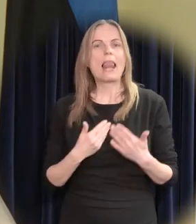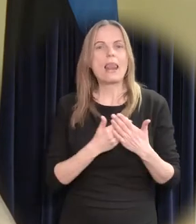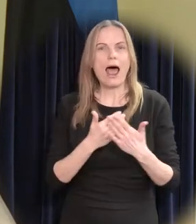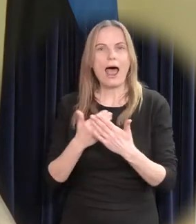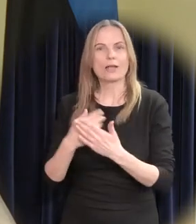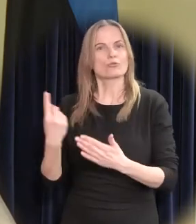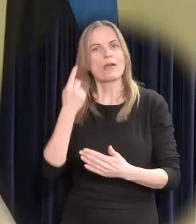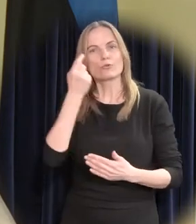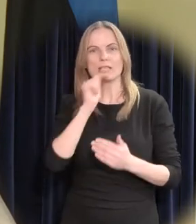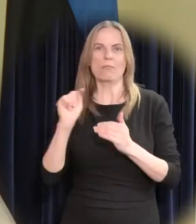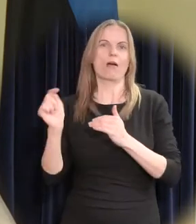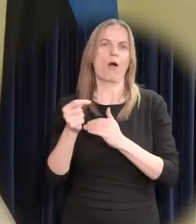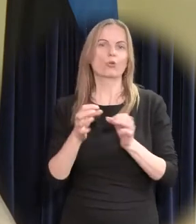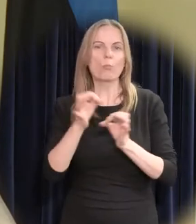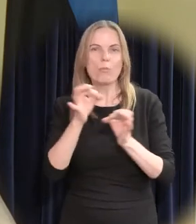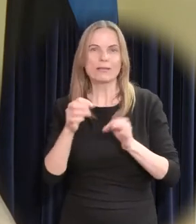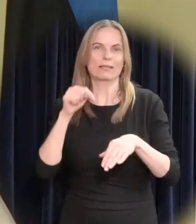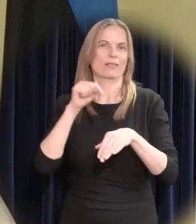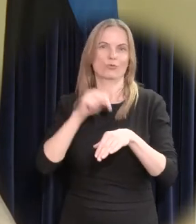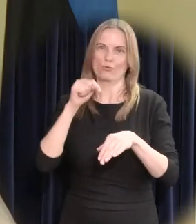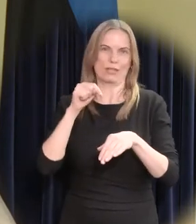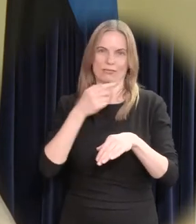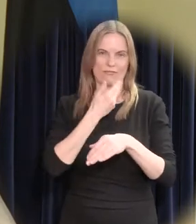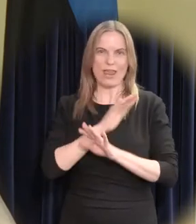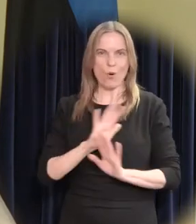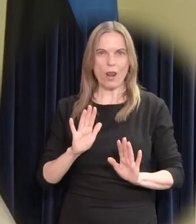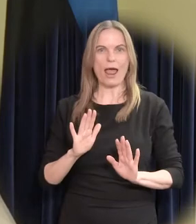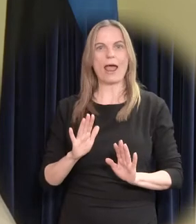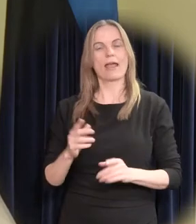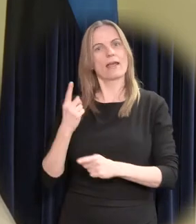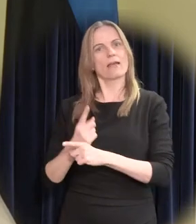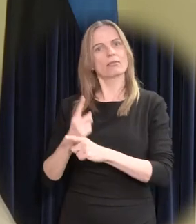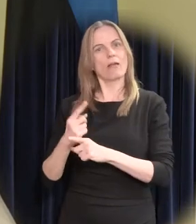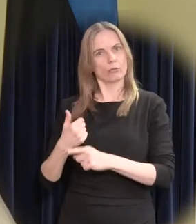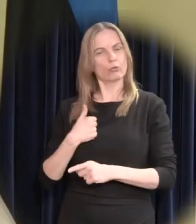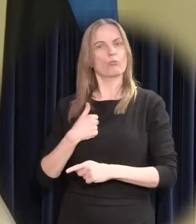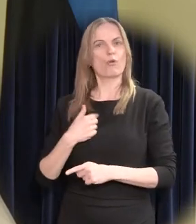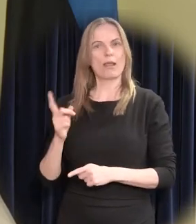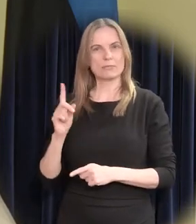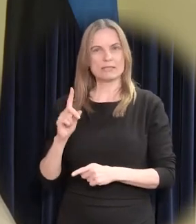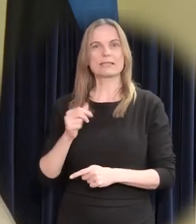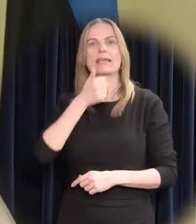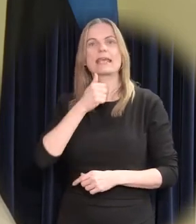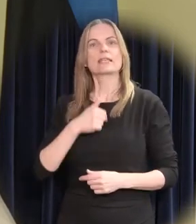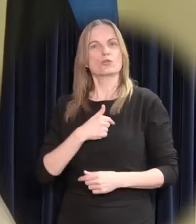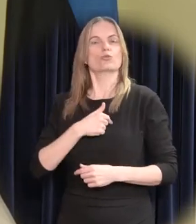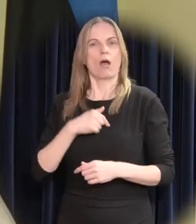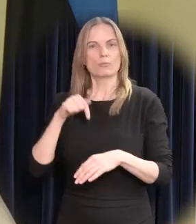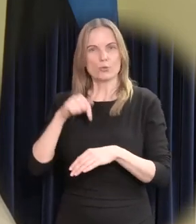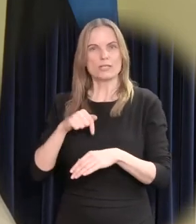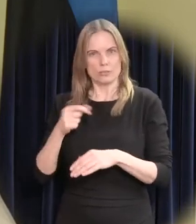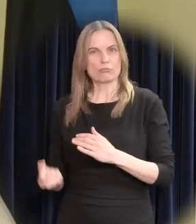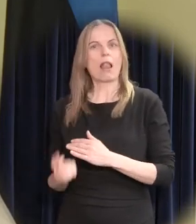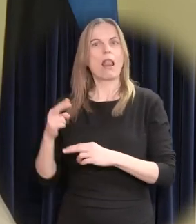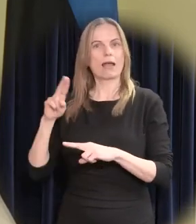tunnetatav ainult silmaga. Minu jaoks on Tartu Eestima südametunnistuse läte. Tartust on alanud eestlaste rahvuslik